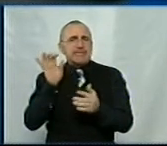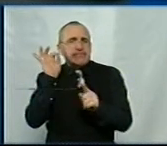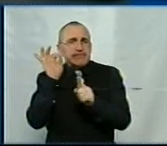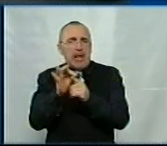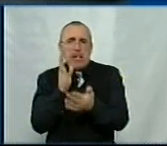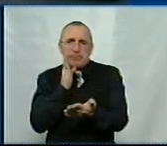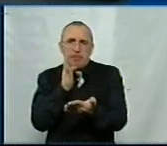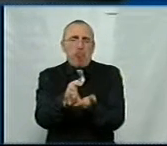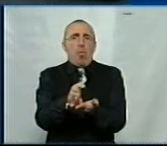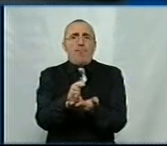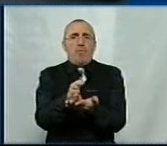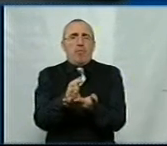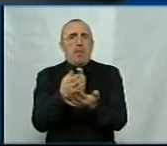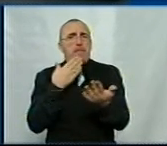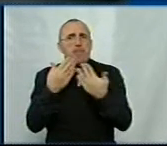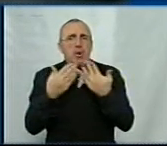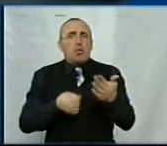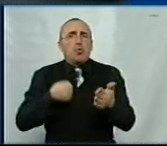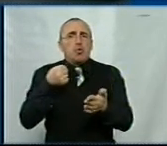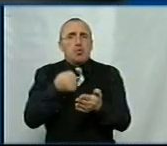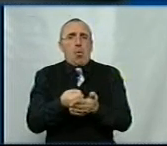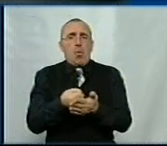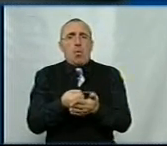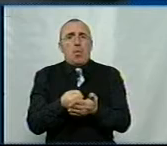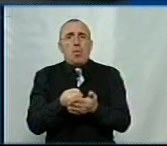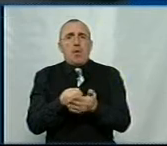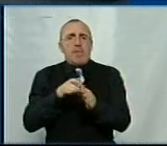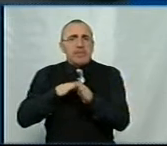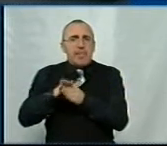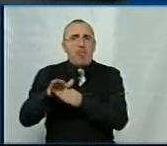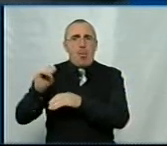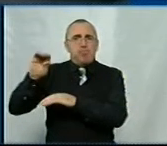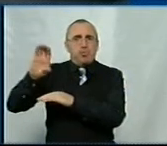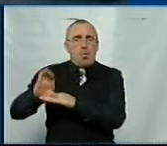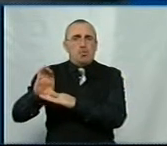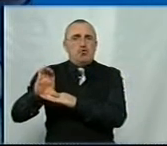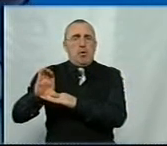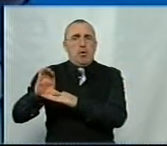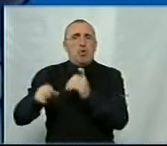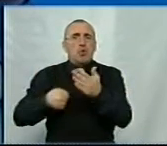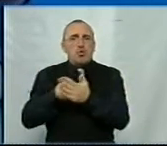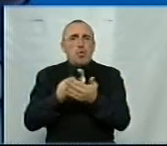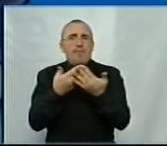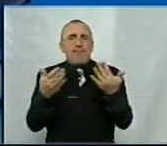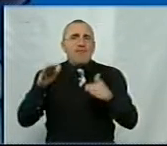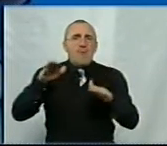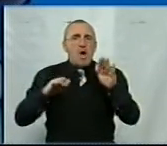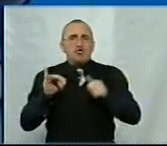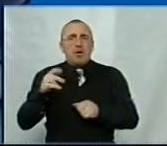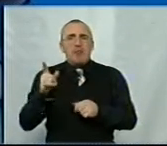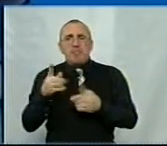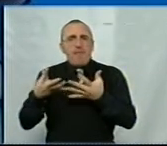підходити до наповнення бюджету, до тих важелів, які